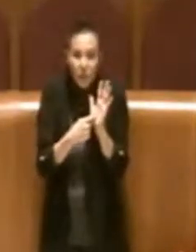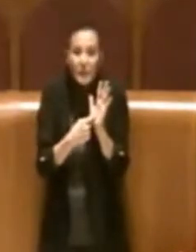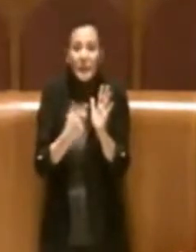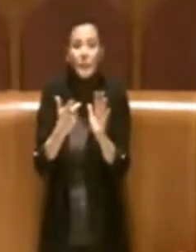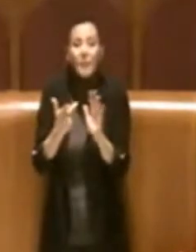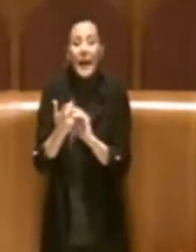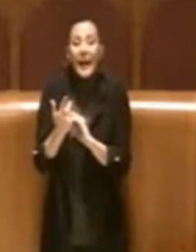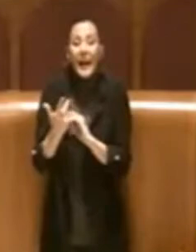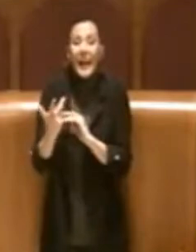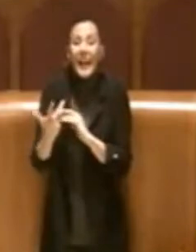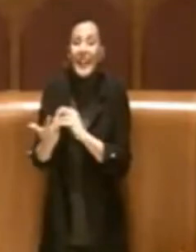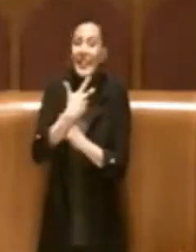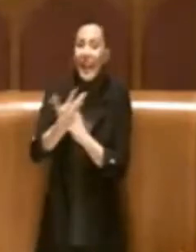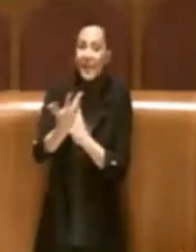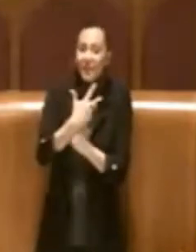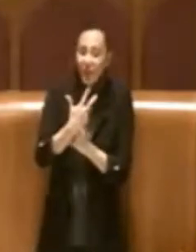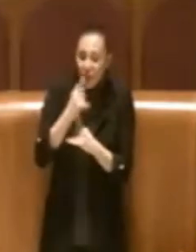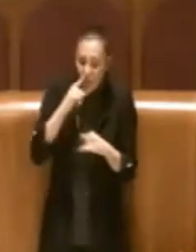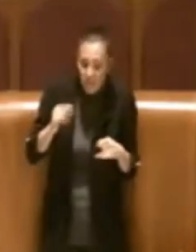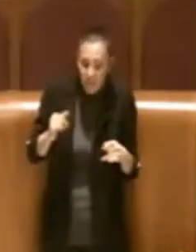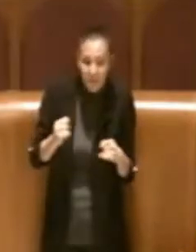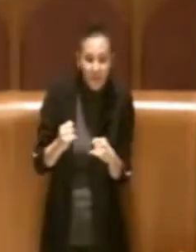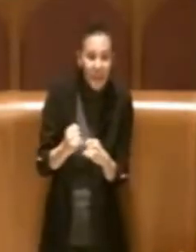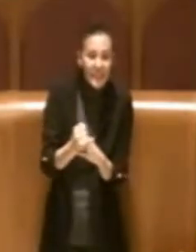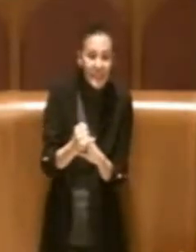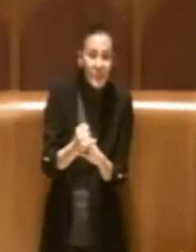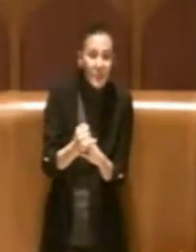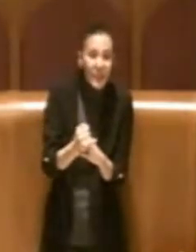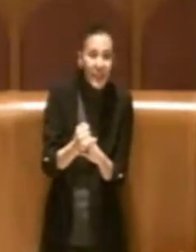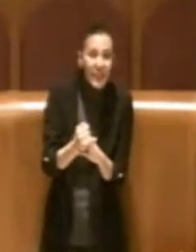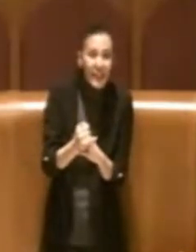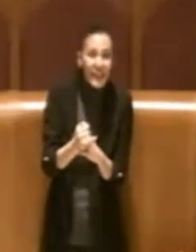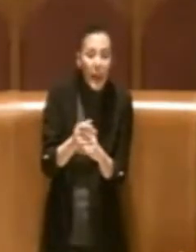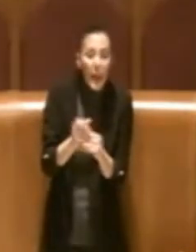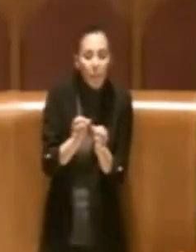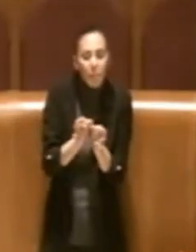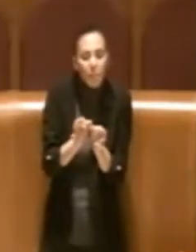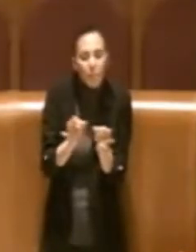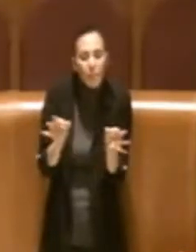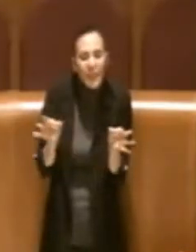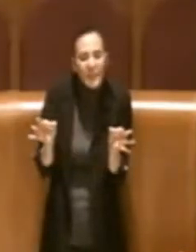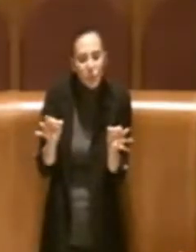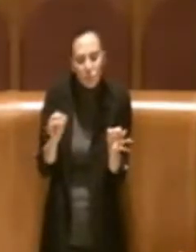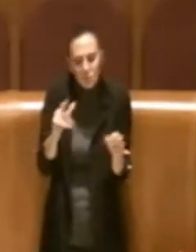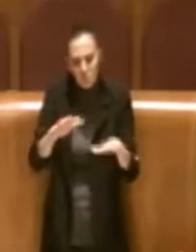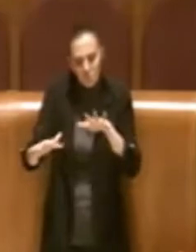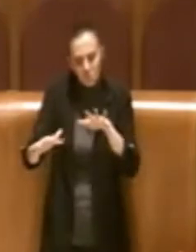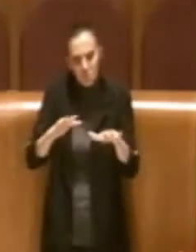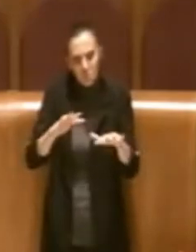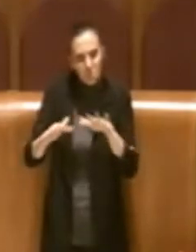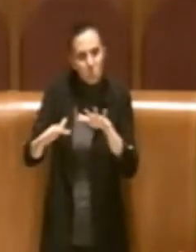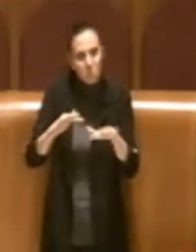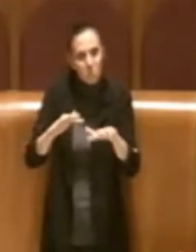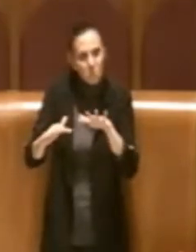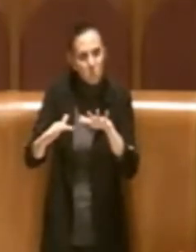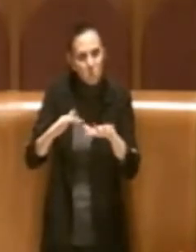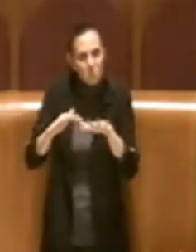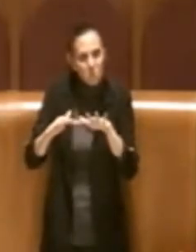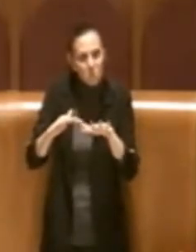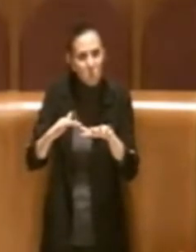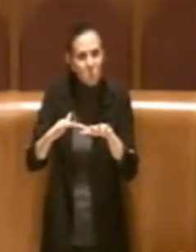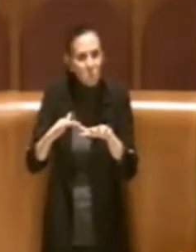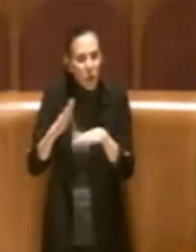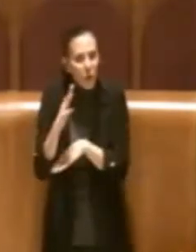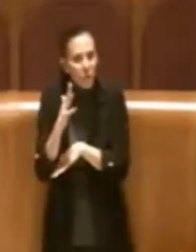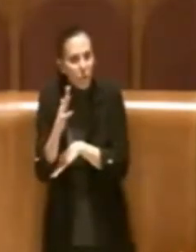intervenuto molto nel dettaglio e con misure similari, ma forse